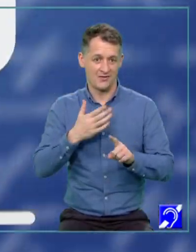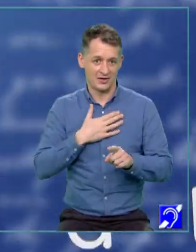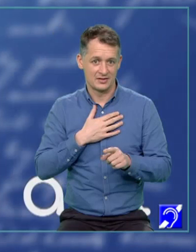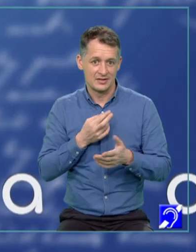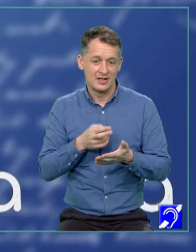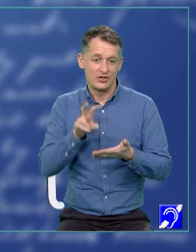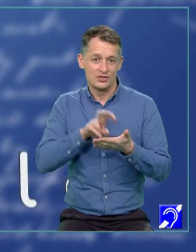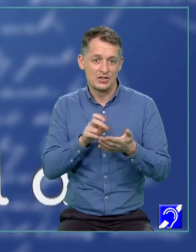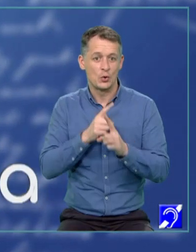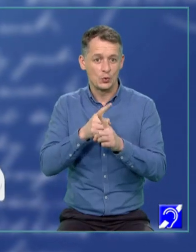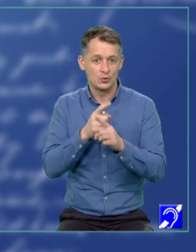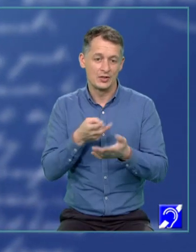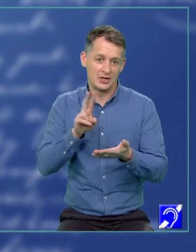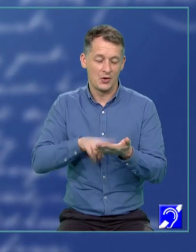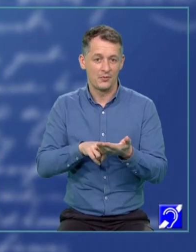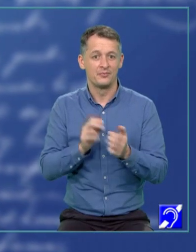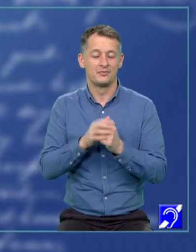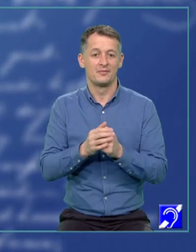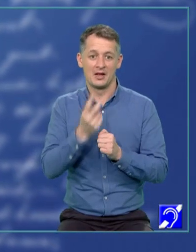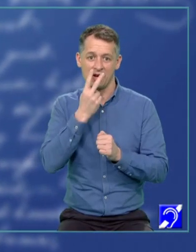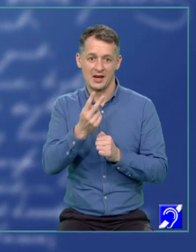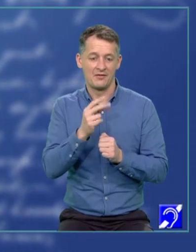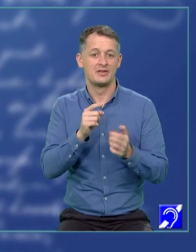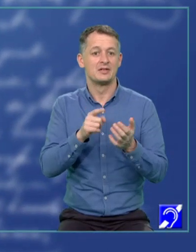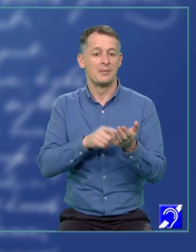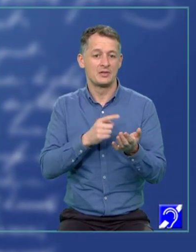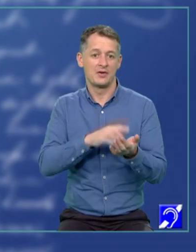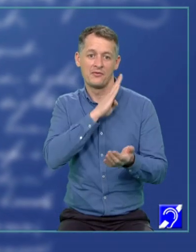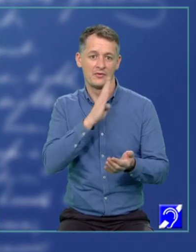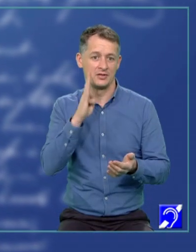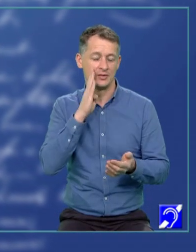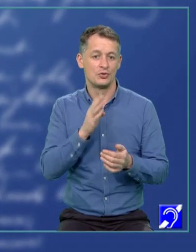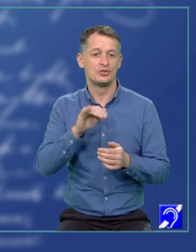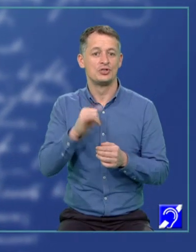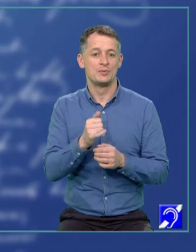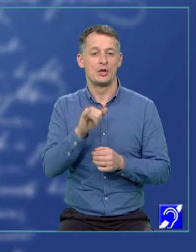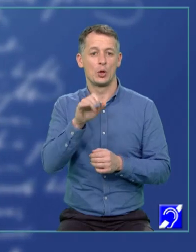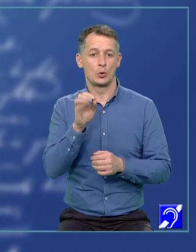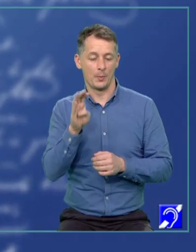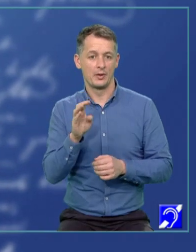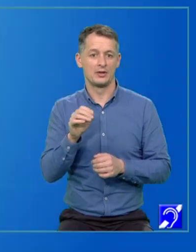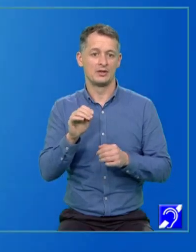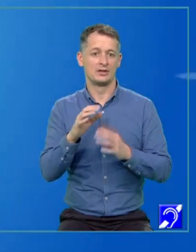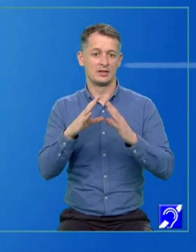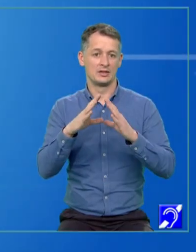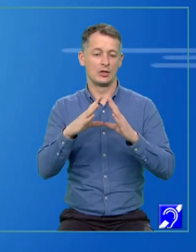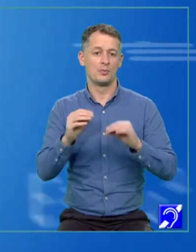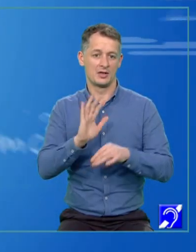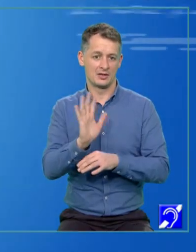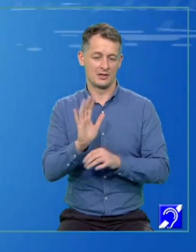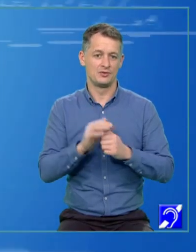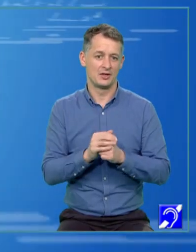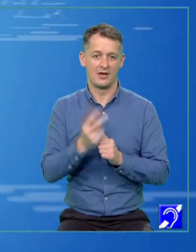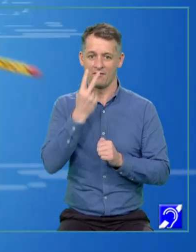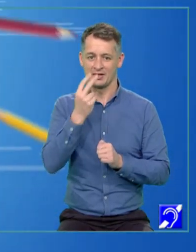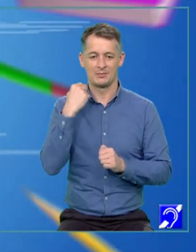dispoziție pe pagina de Facebook Teleșcoala TVR, dar și pe canalul de YouTube al Televiziunii Române. Ne revedem săptămâna viitoare, luni, tot